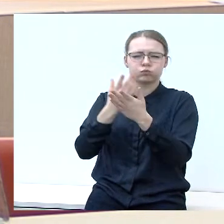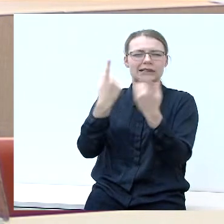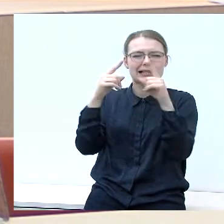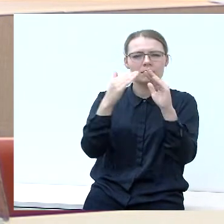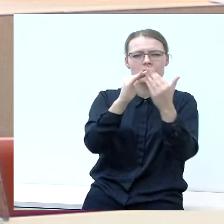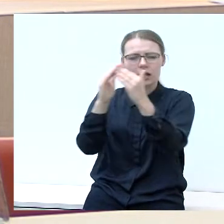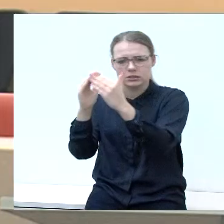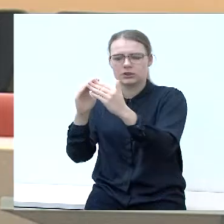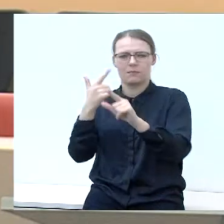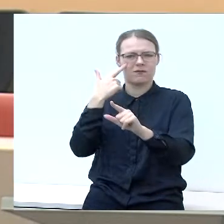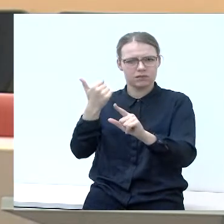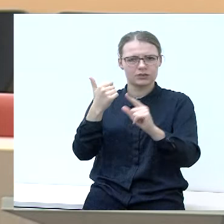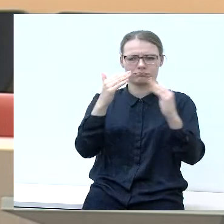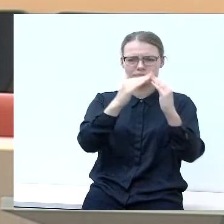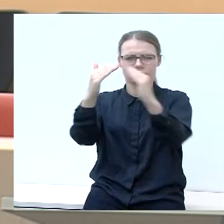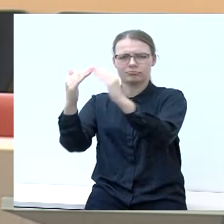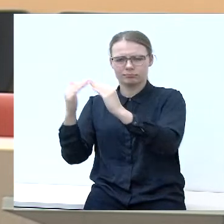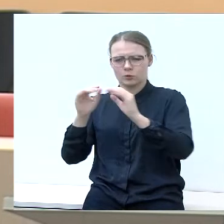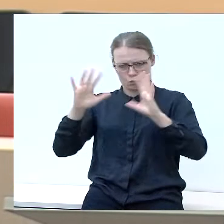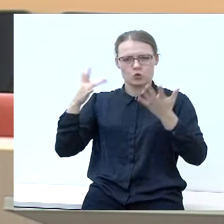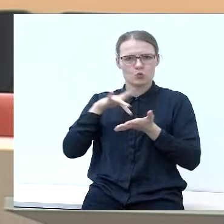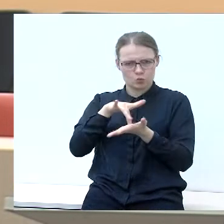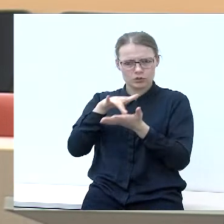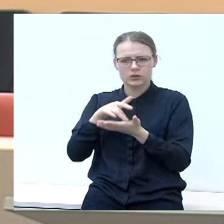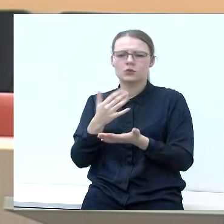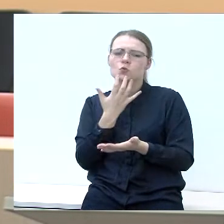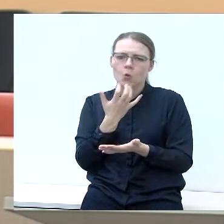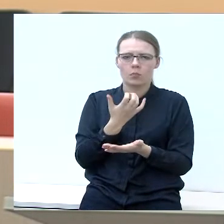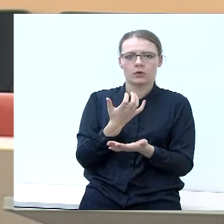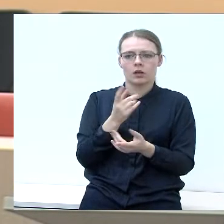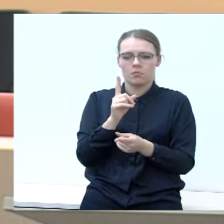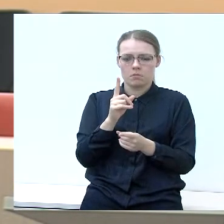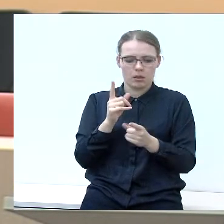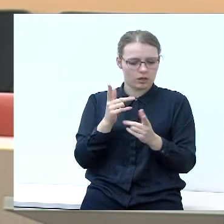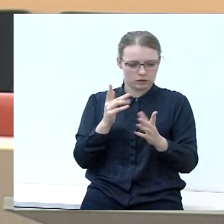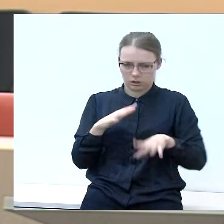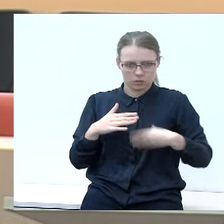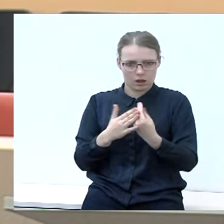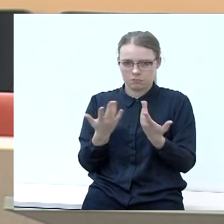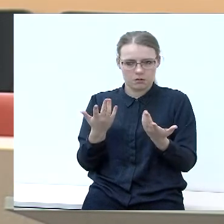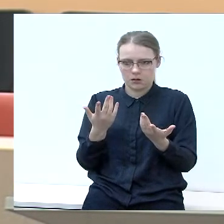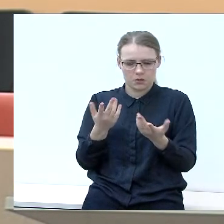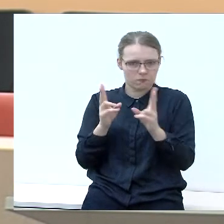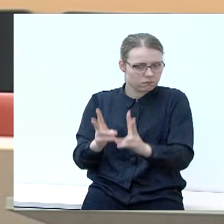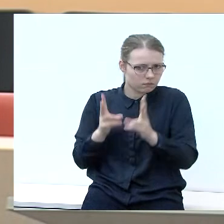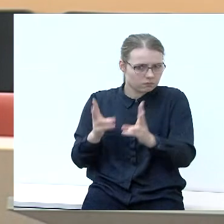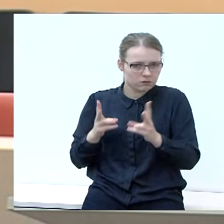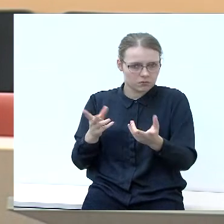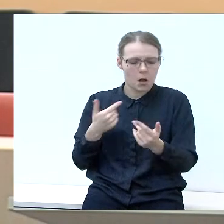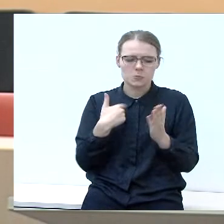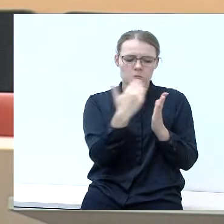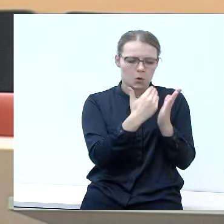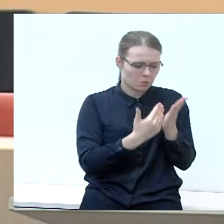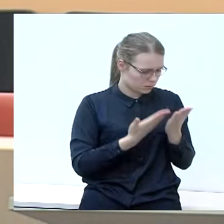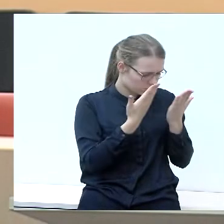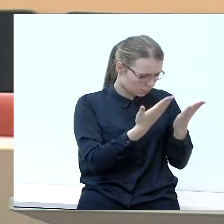turizmui patrauklių kalbaryjoje, tačiau jūs jų kažkaip iki šiol ne išnaudojot, ir aš skaitydamas programas